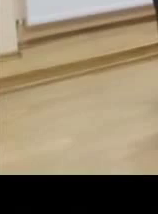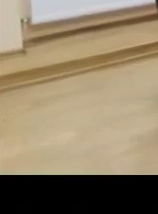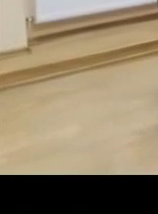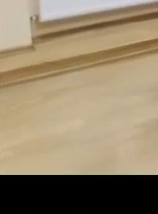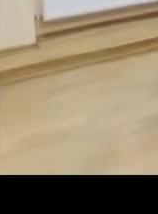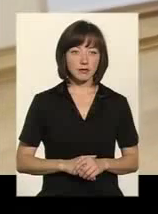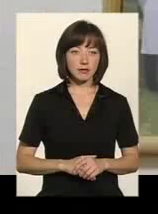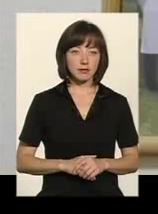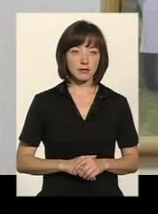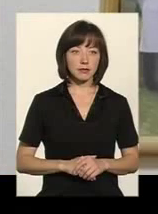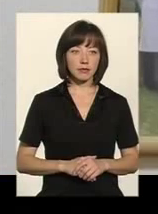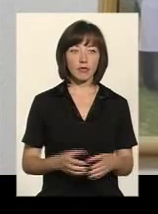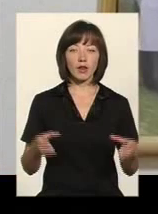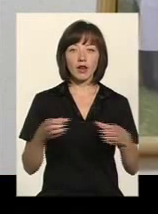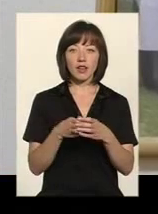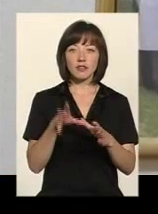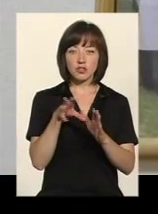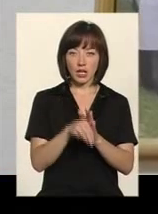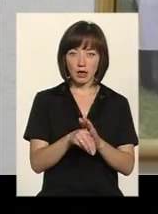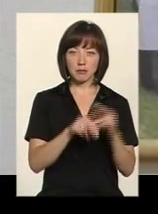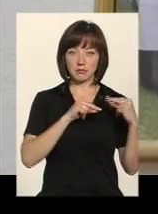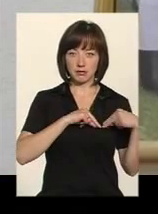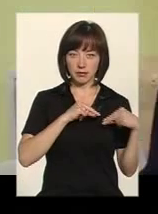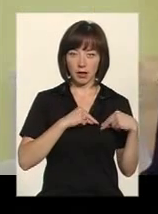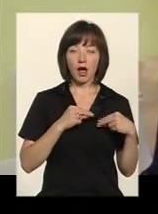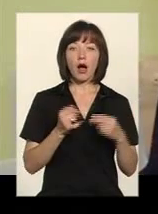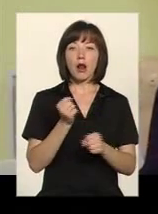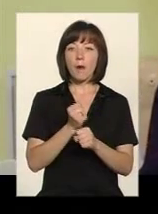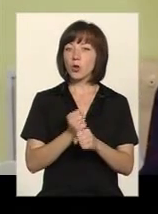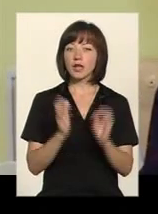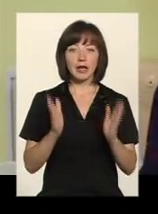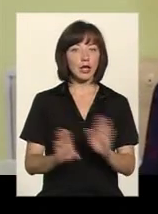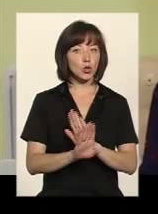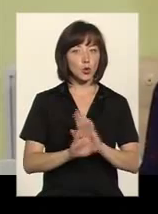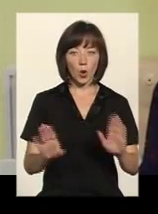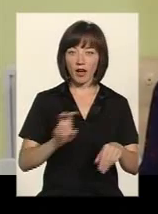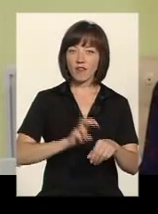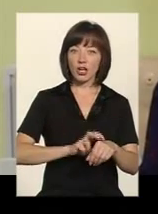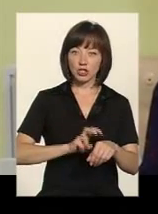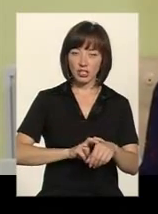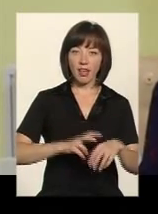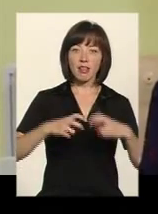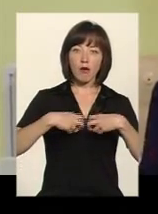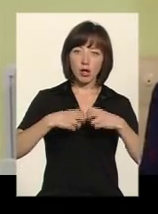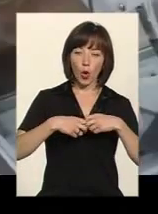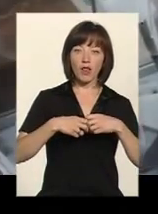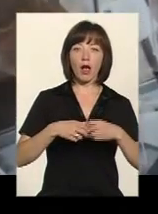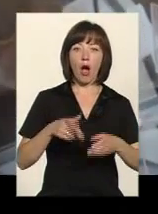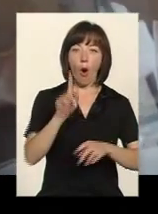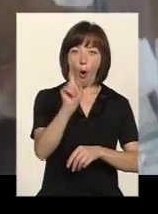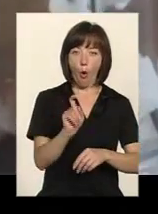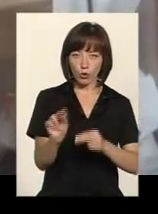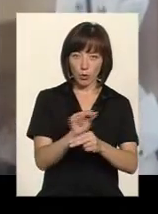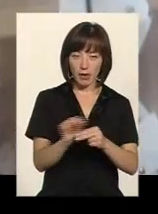В штаті предприятия і особливо стационара работають не тільки квалифіцірованні врачи, травматологи, ортопеди, а також